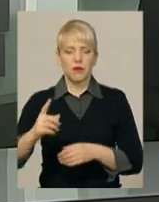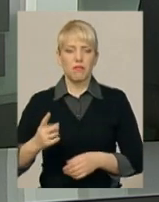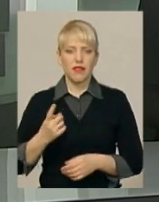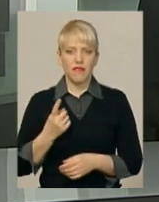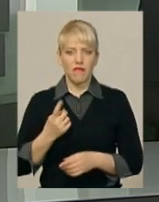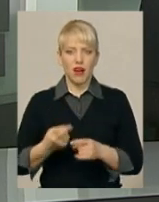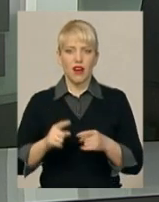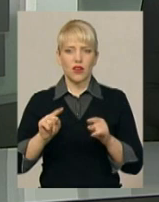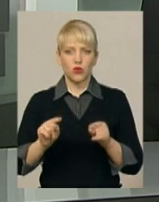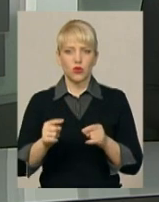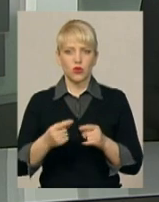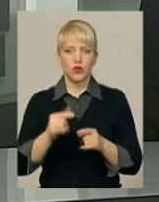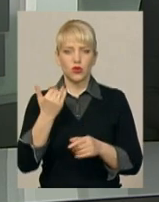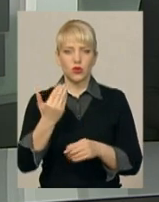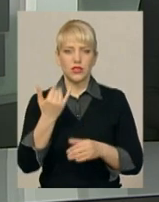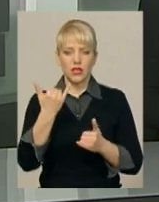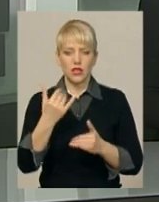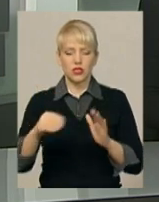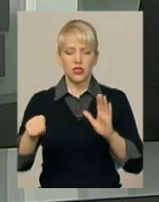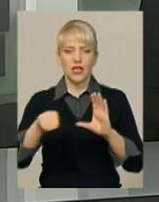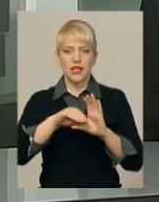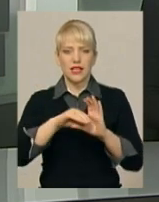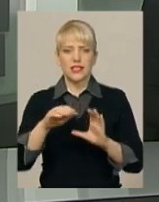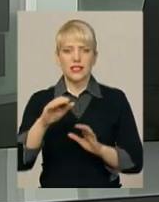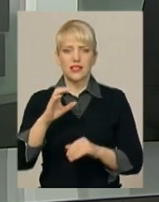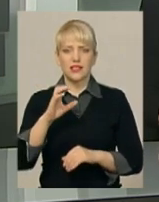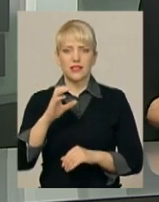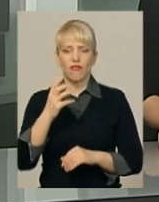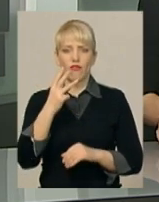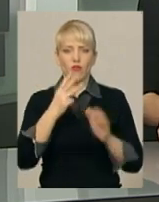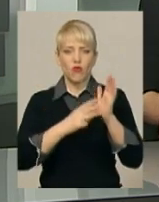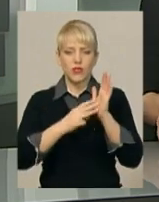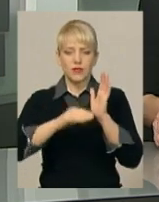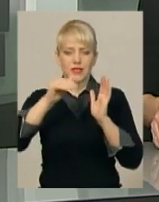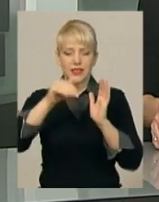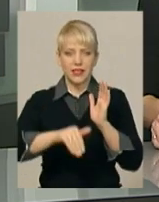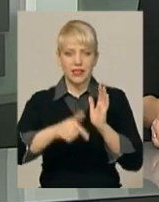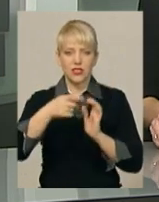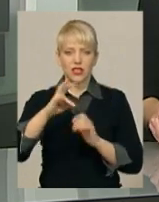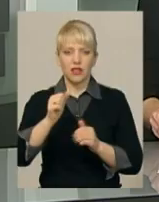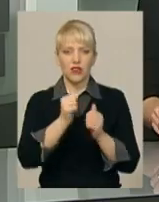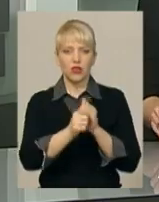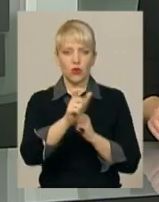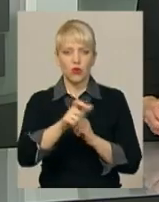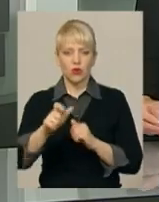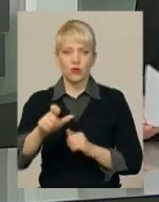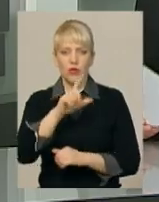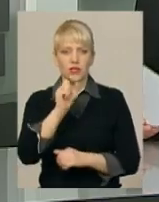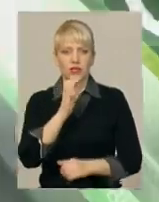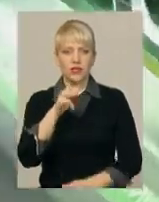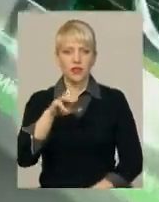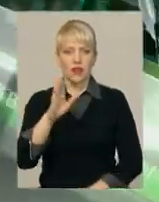рішенням суду їм визначено суму застави в розмірі понад 80 тисяч гривень кожному, повідомила Алла Плінська.